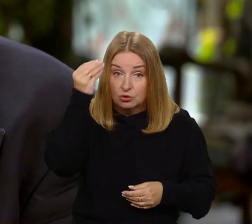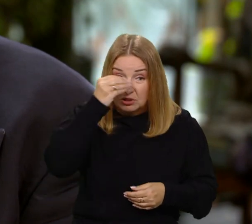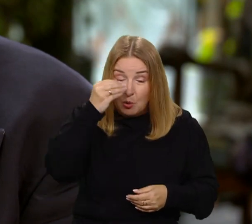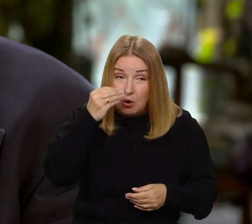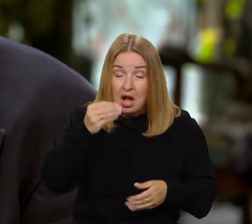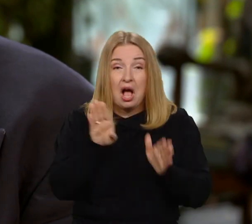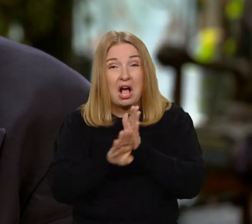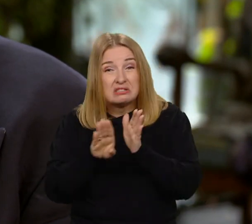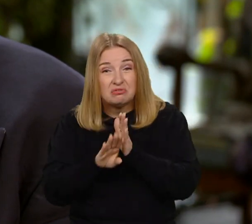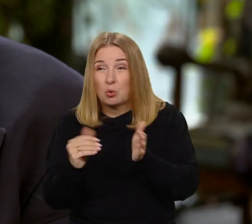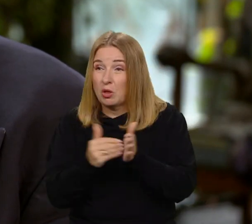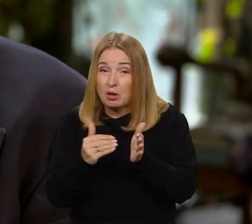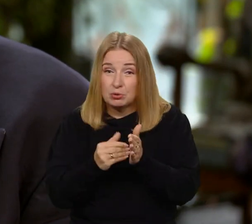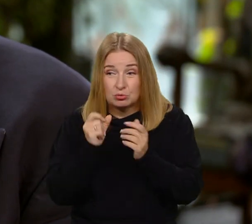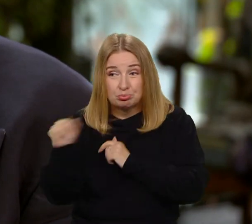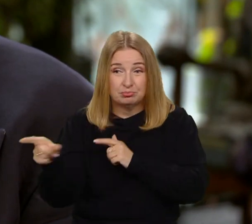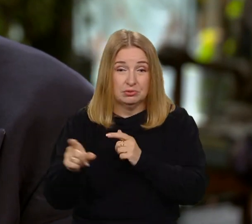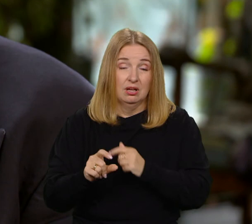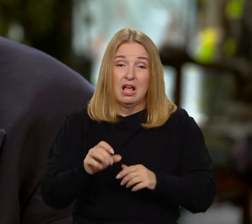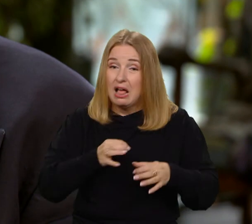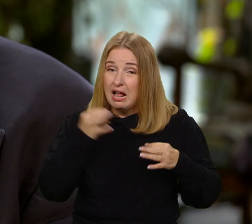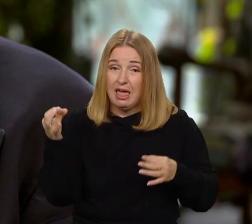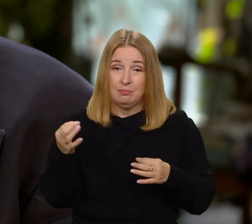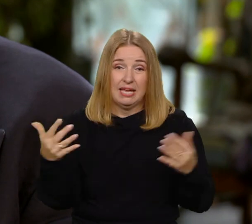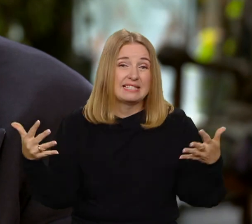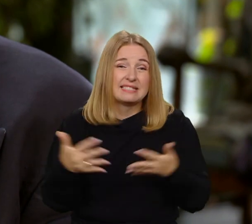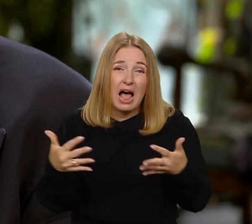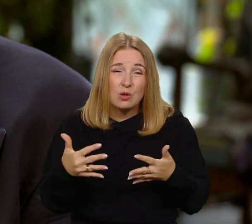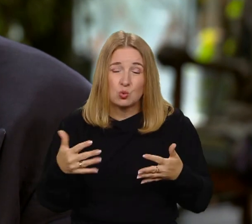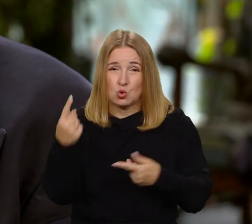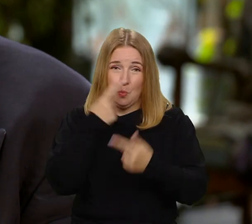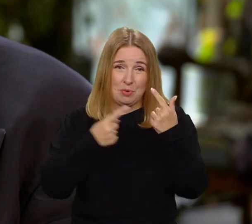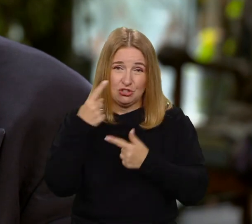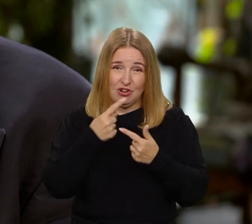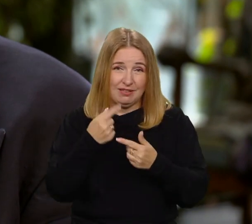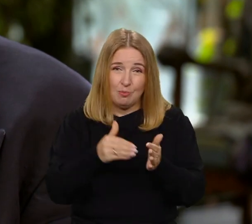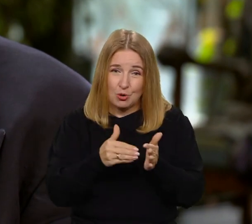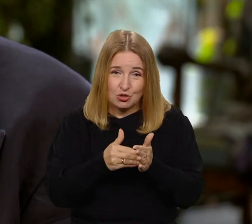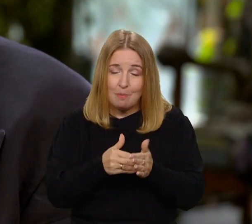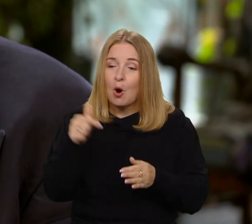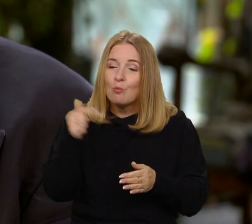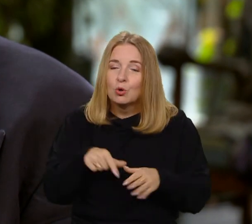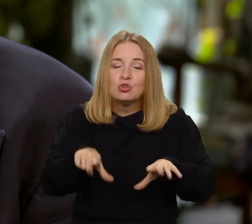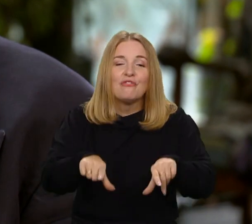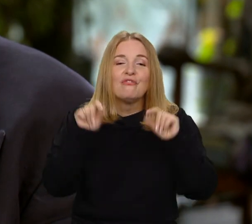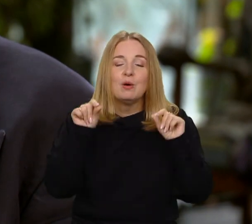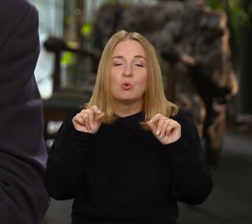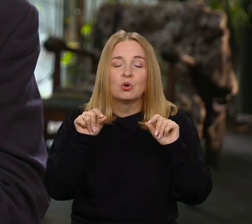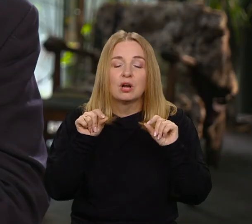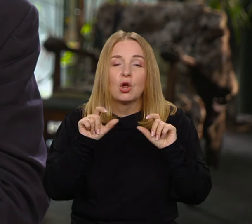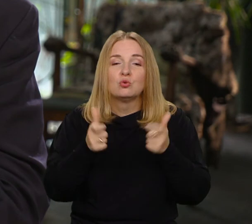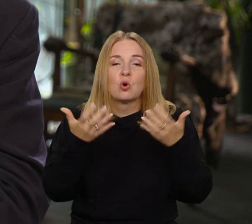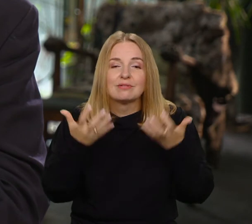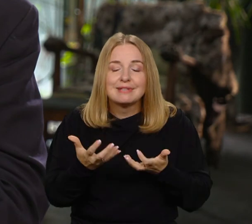jest konieczne dzisiaj. Za dużo rzeczy zwala się nam na głowę. Miejmy zdolność filtrowania tego, czego się uczymy.